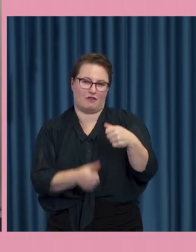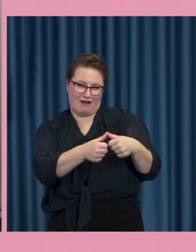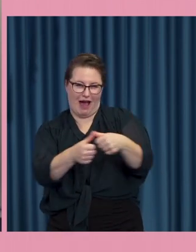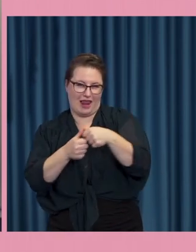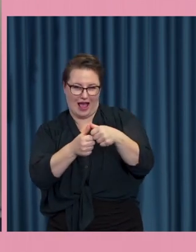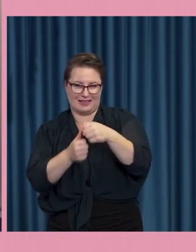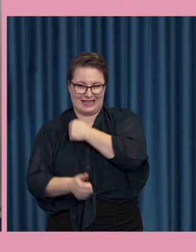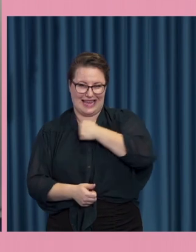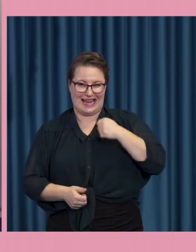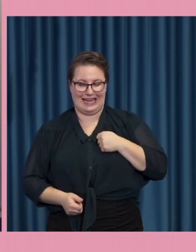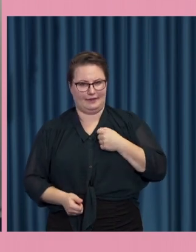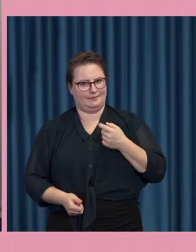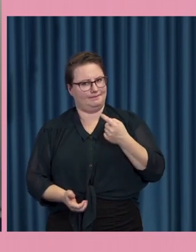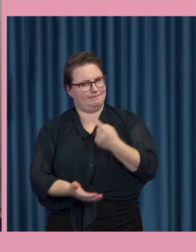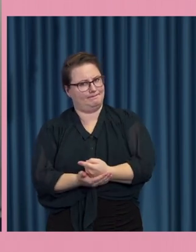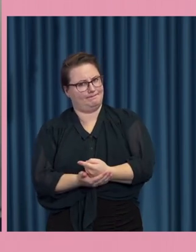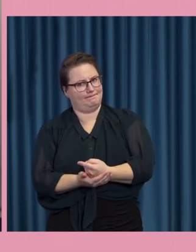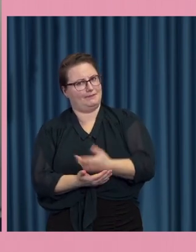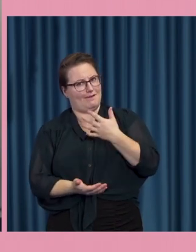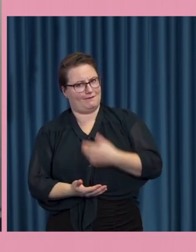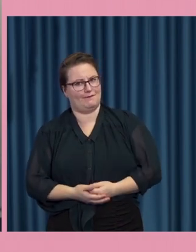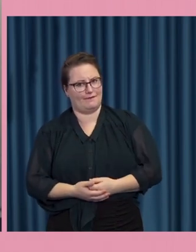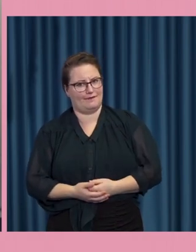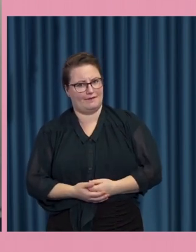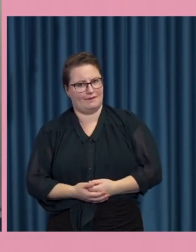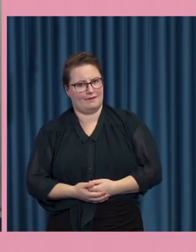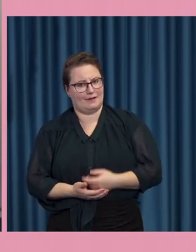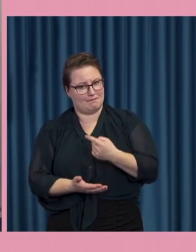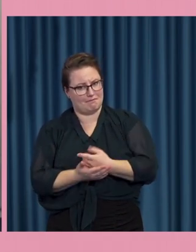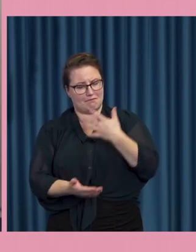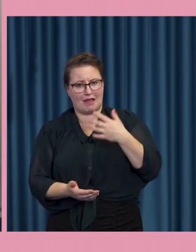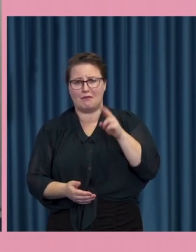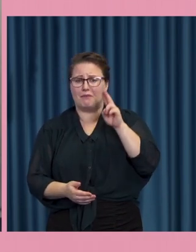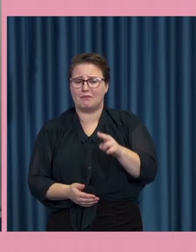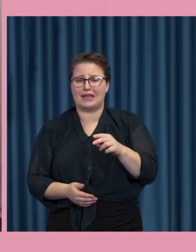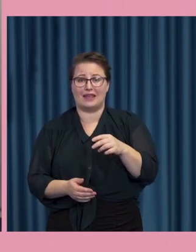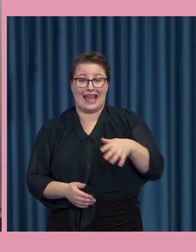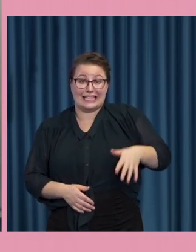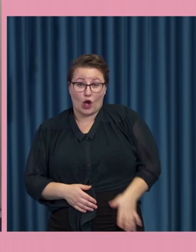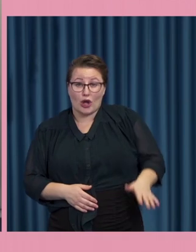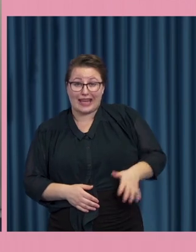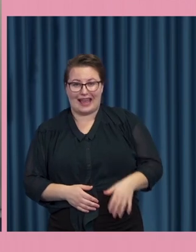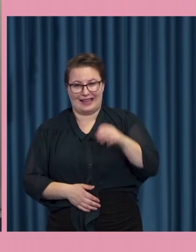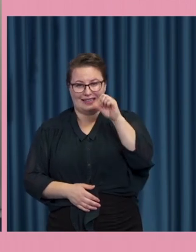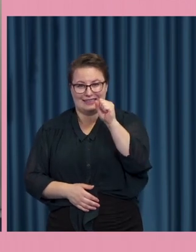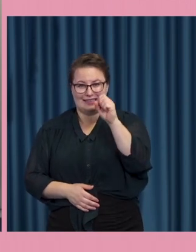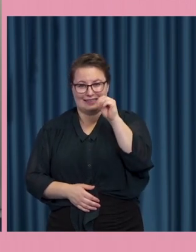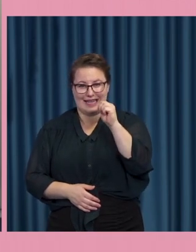det var ganska märkligt eftersom det skedde bara några veckor efter Georgien då